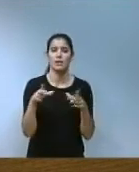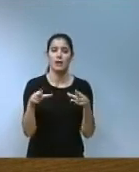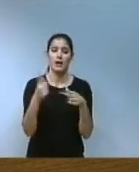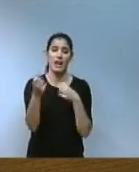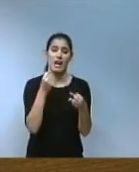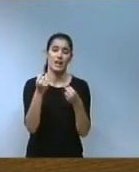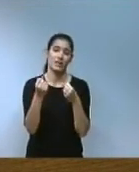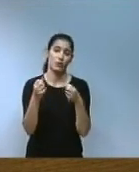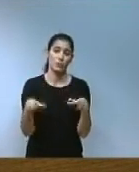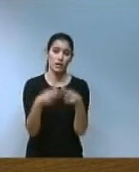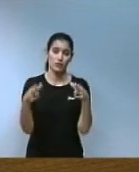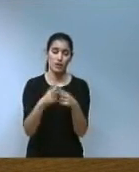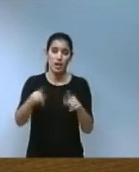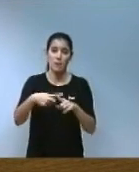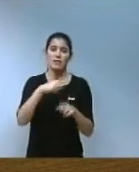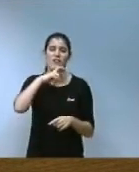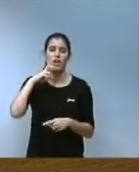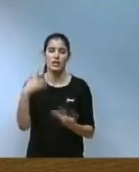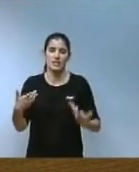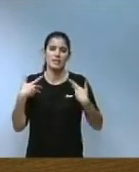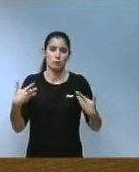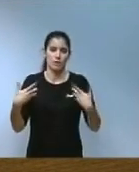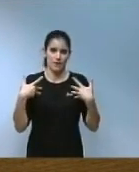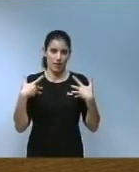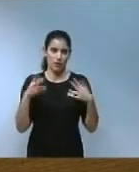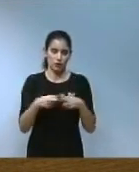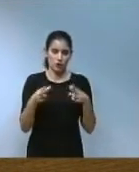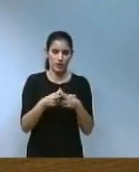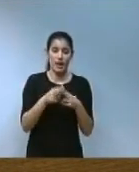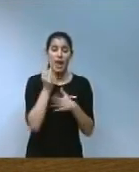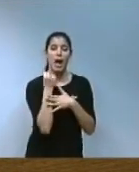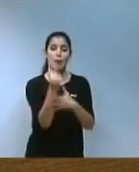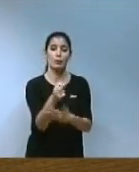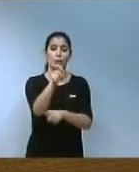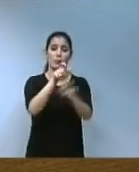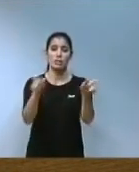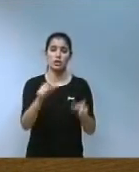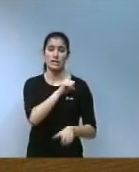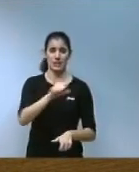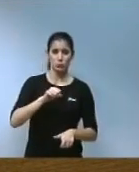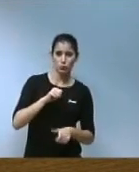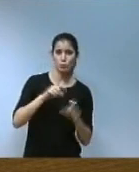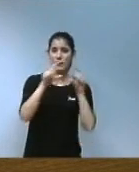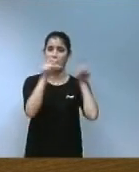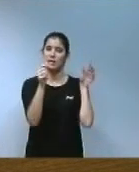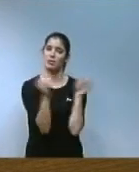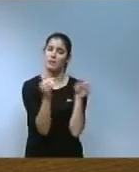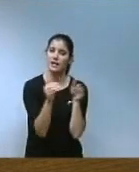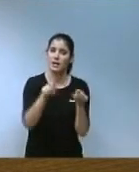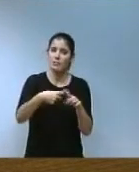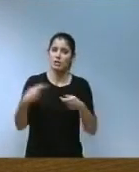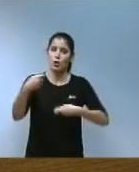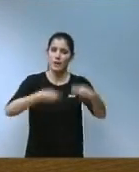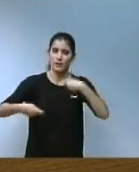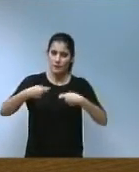als valors de la responsabilitat social, el suport a les persones autònomes, emprenedores, pymes i cooperatives, així com seguir